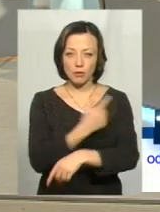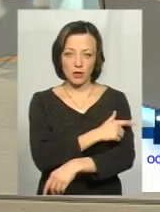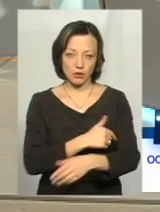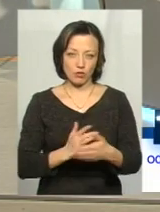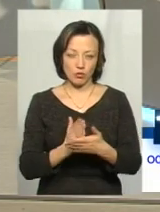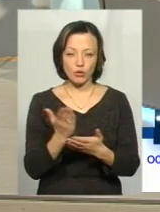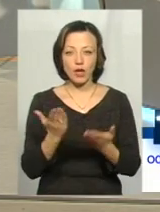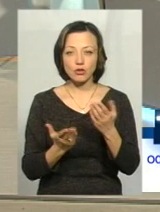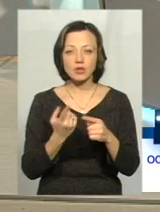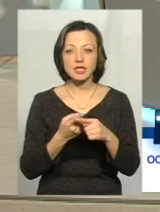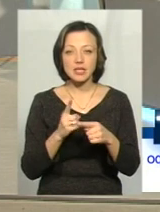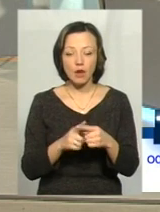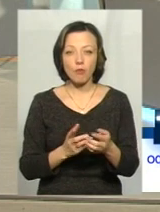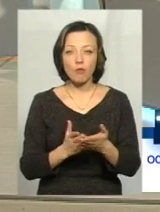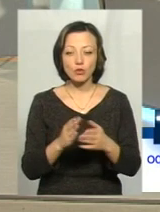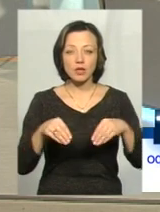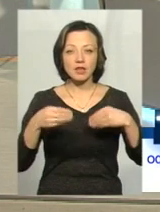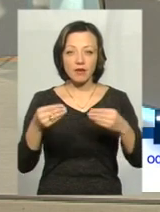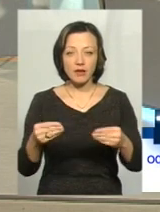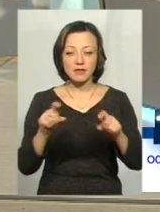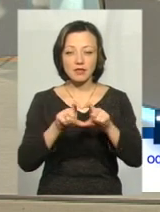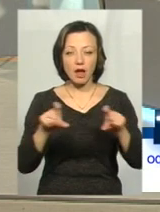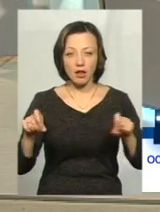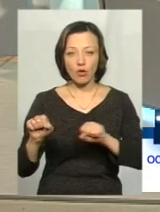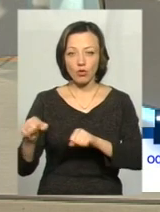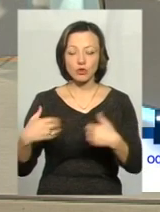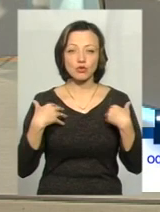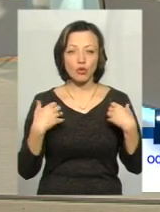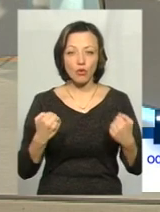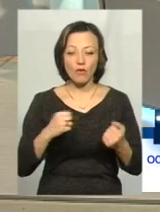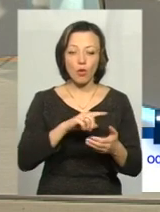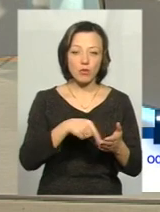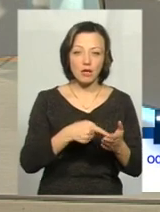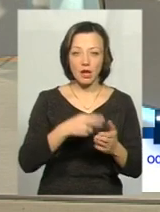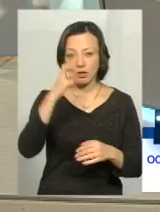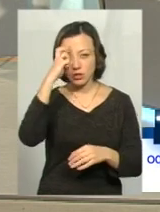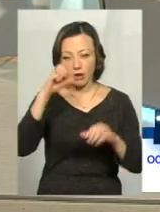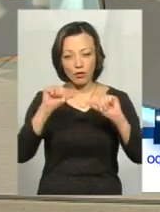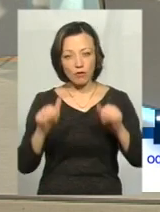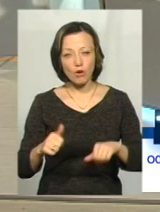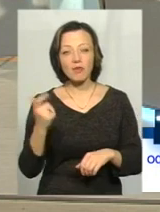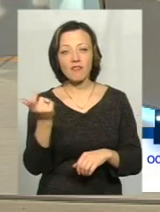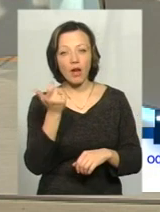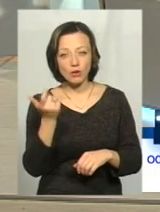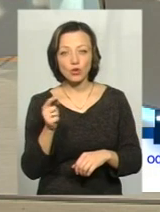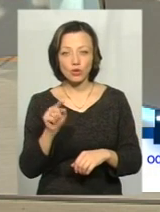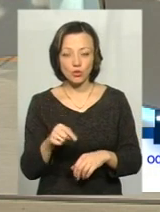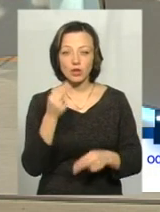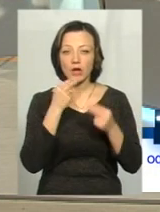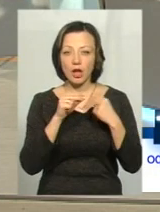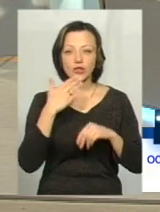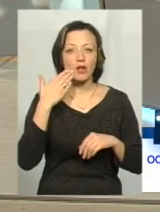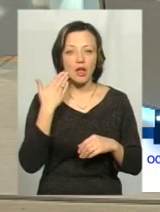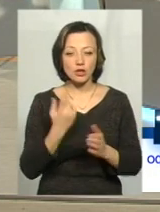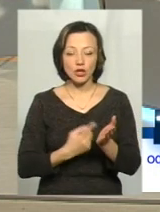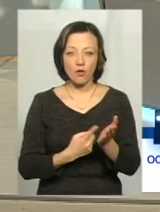послугу. Якщо медична послугу надавалася в закладах охорони здоров'я, комунальної, державної форми власності, тут краще, тут